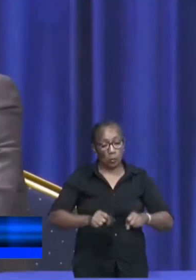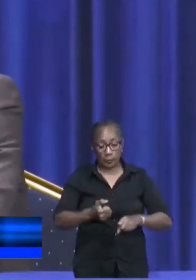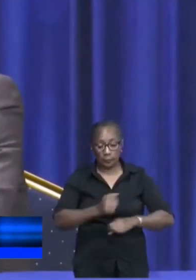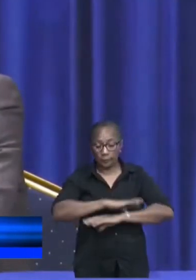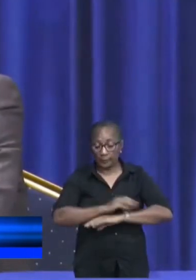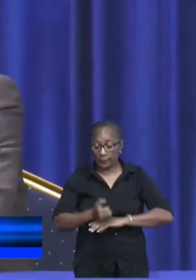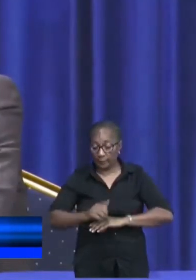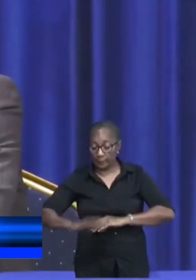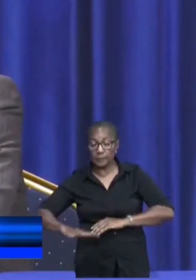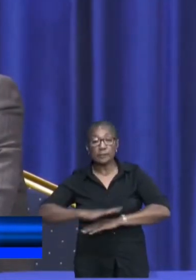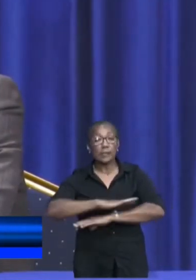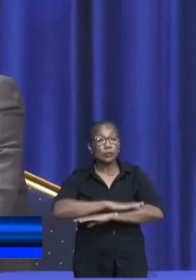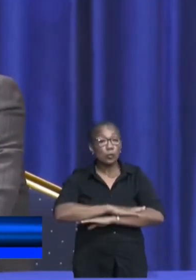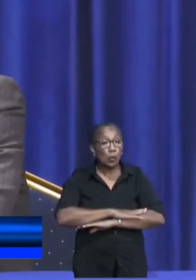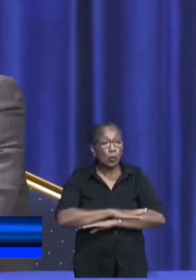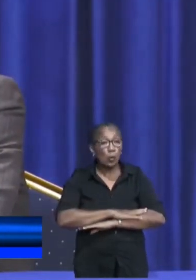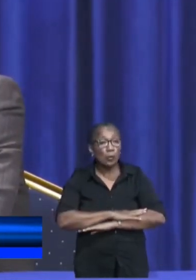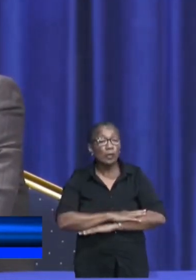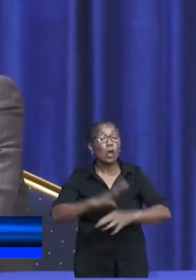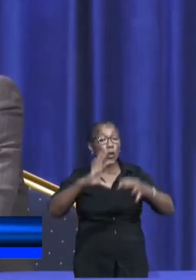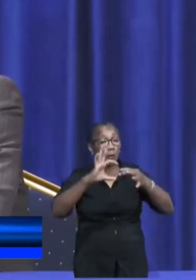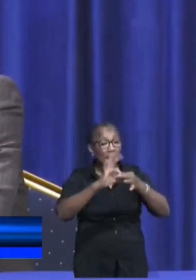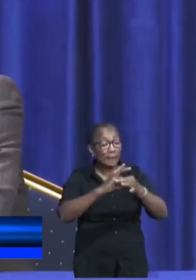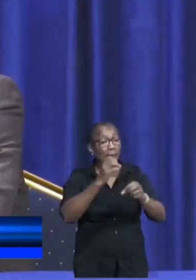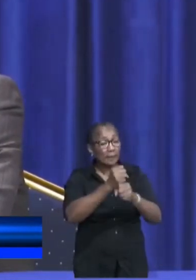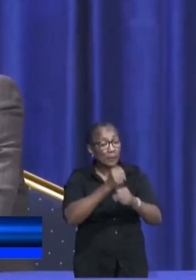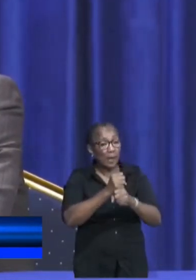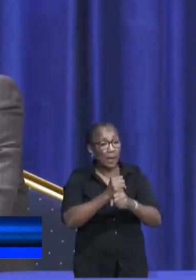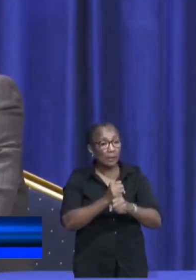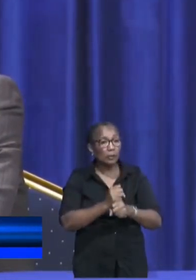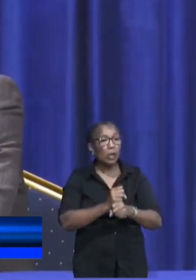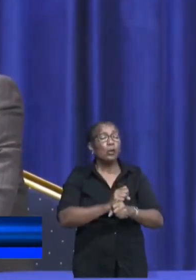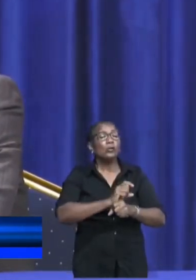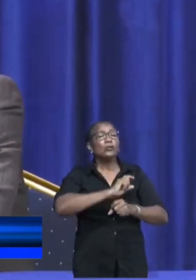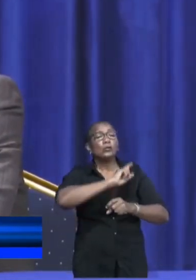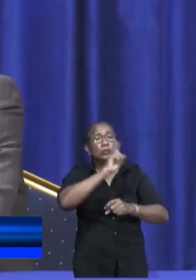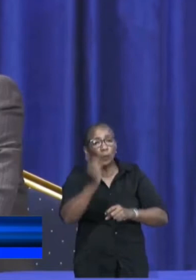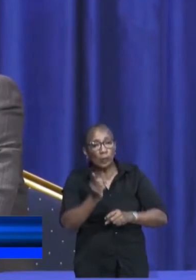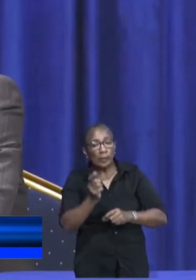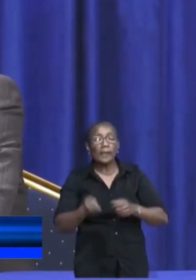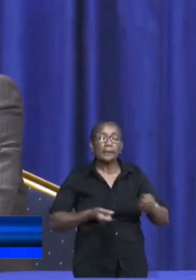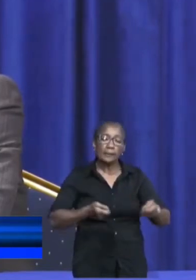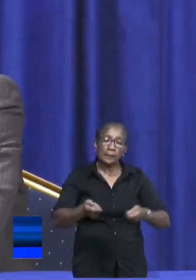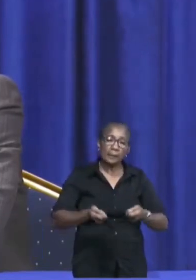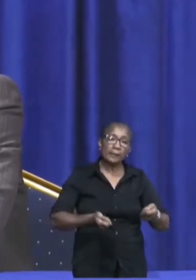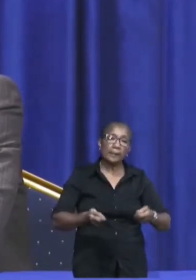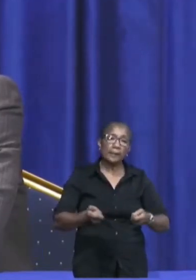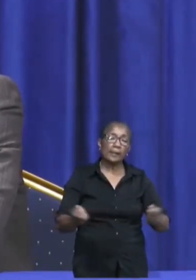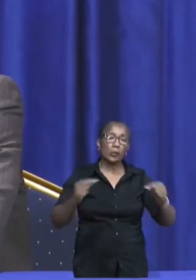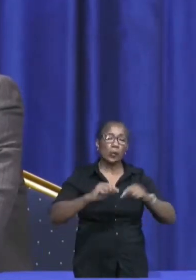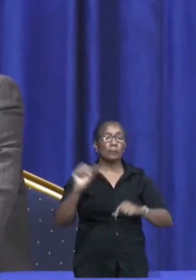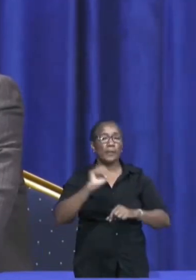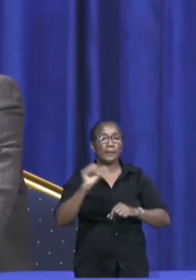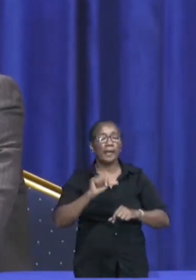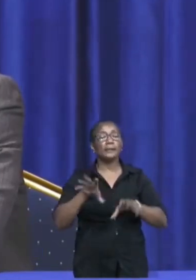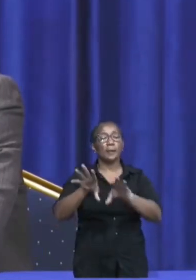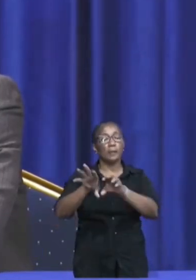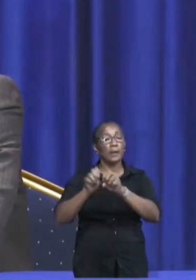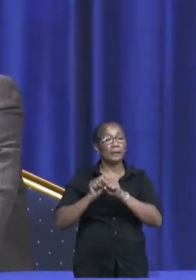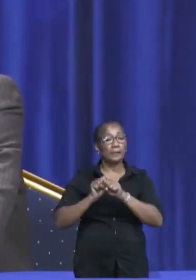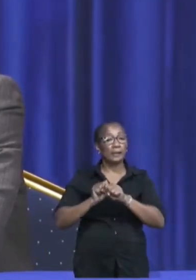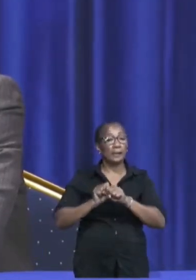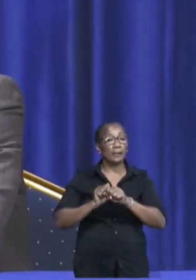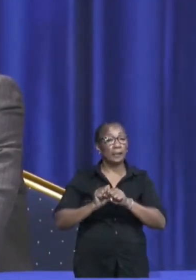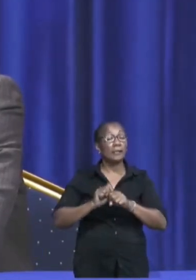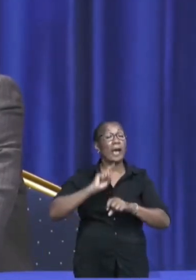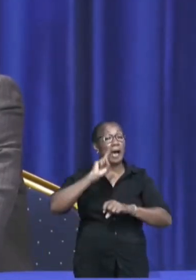peuterscholen in conclaaf te blijven totdat de regering komt met andere maatregelen indien de